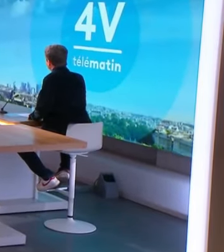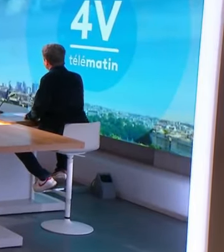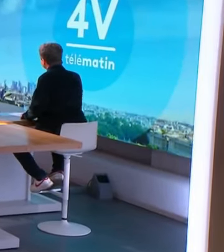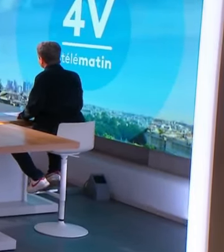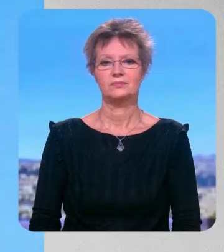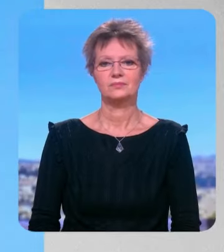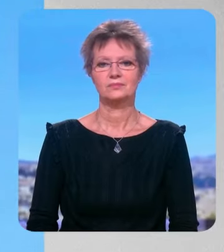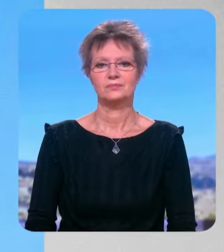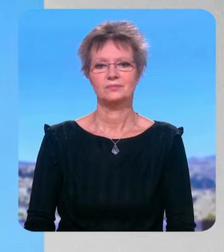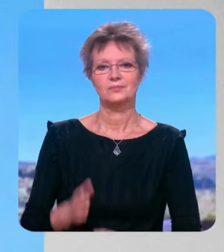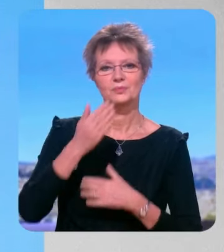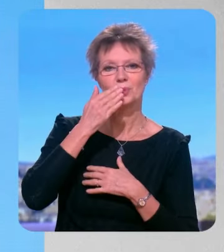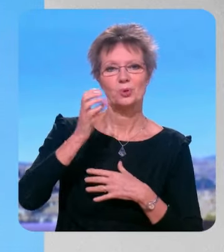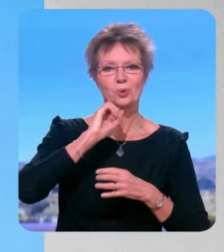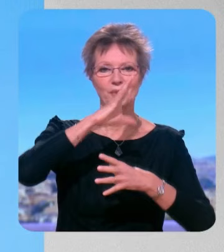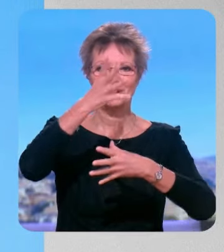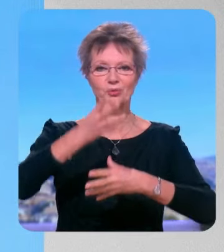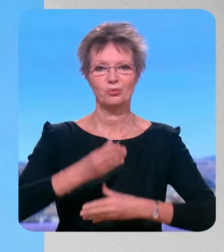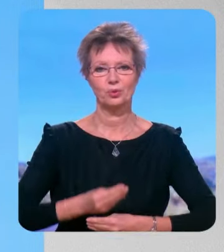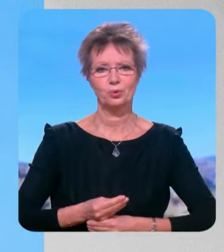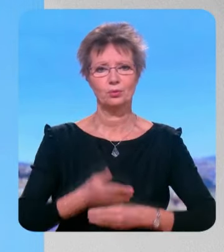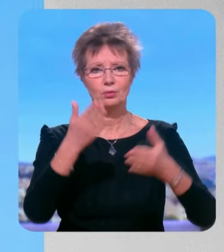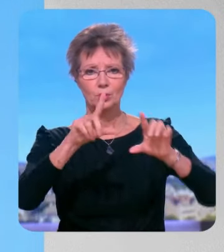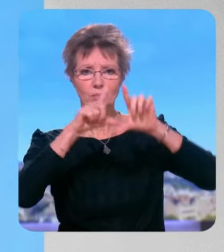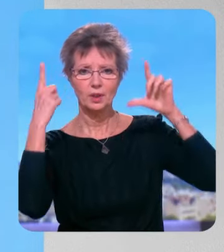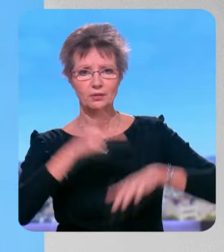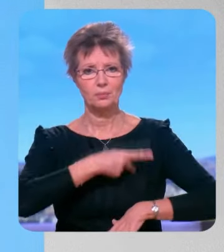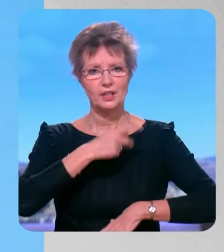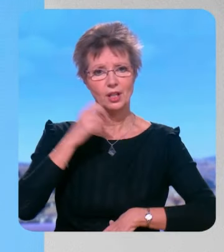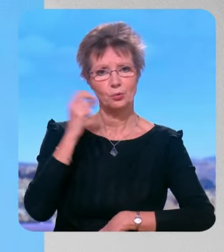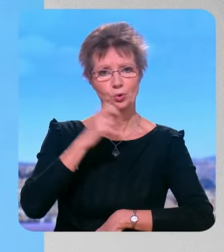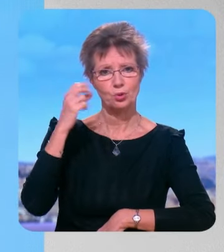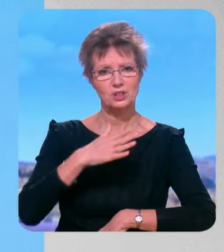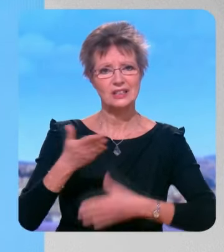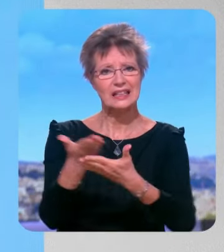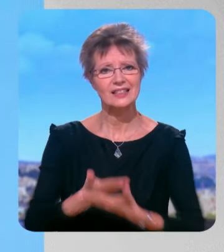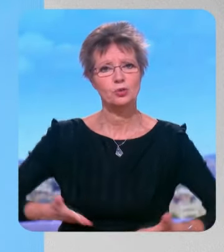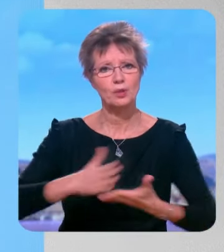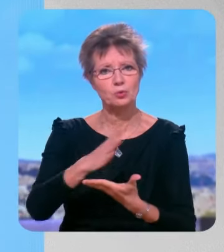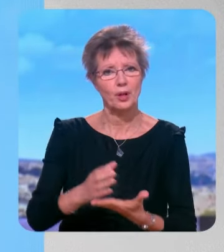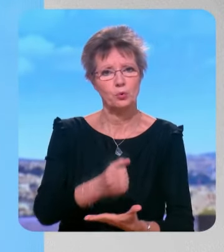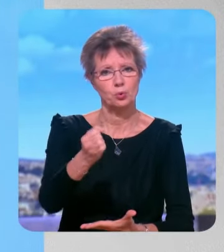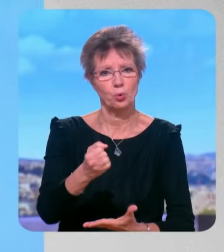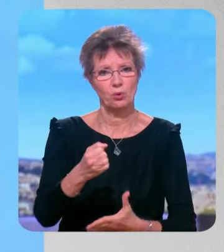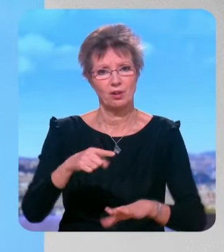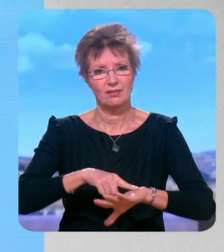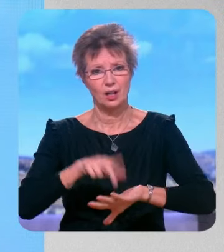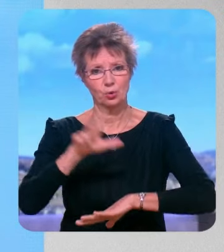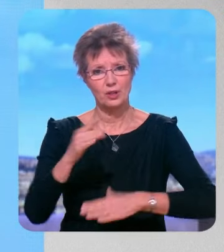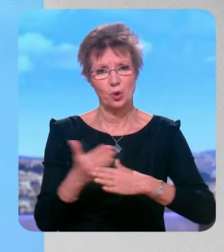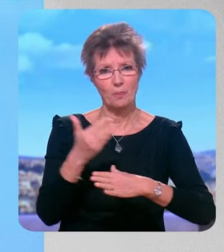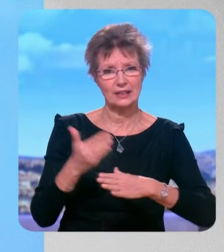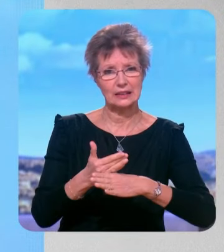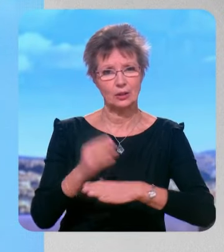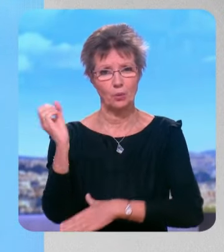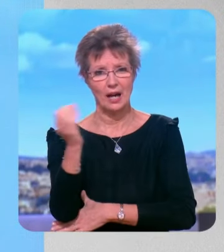Bonjour et bienvenue dans les 4V, vous êtes urgentiste, on va se dire quelques mots pour commencer la situation à la réunion placée depuis trois heures du matin cette nuit en alerte